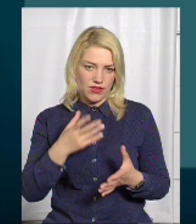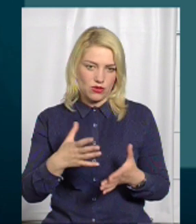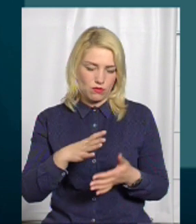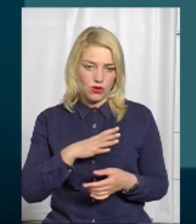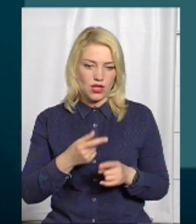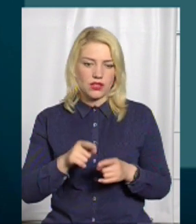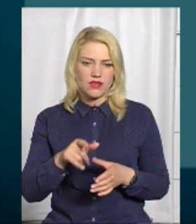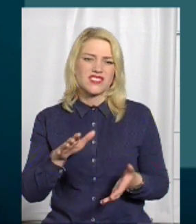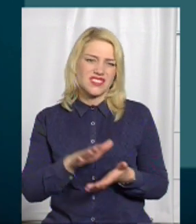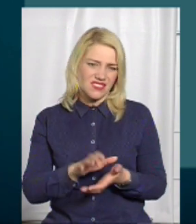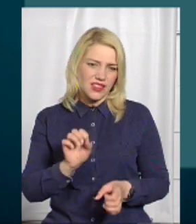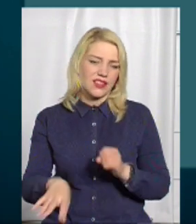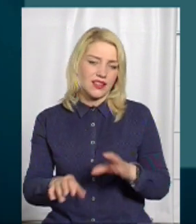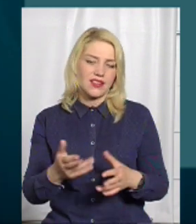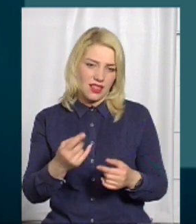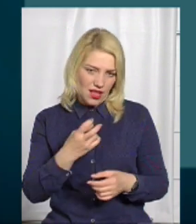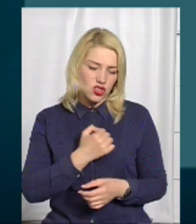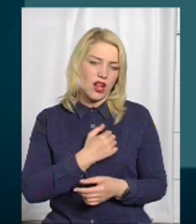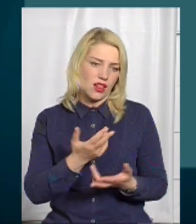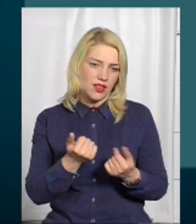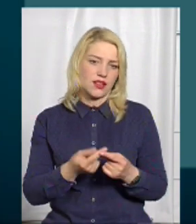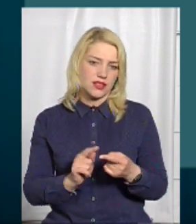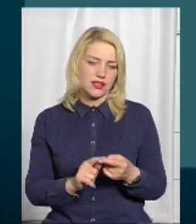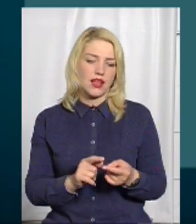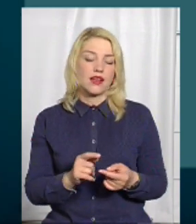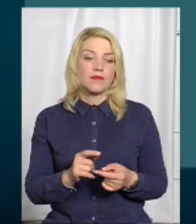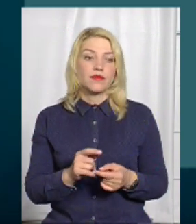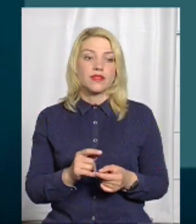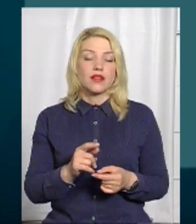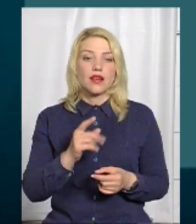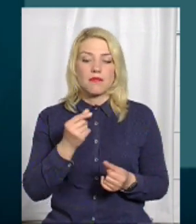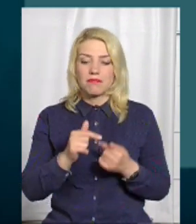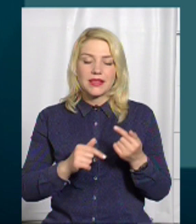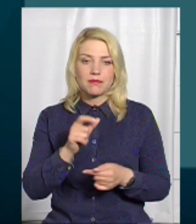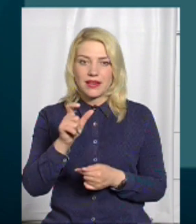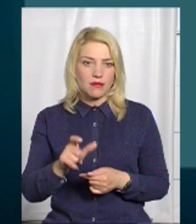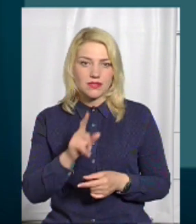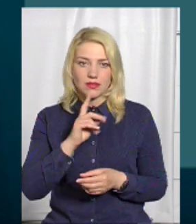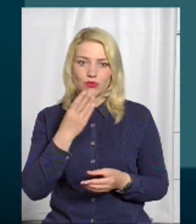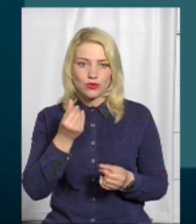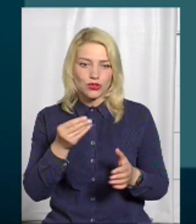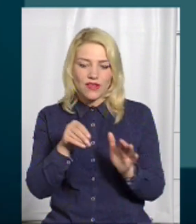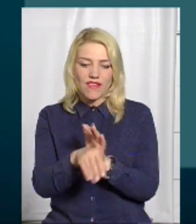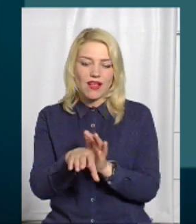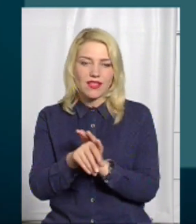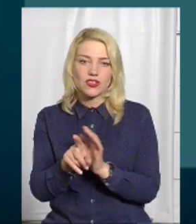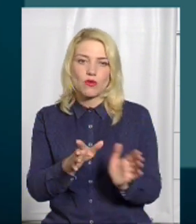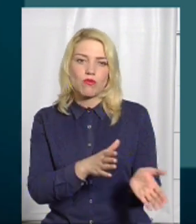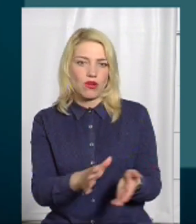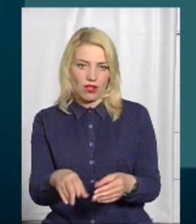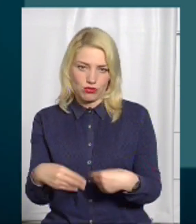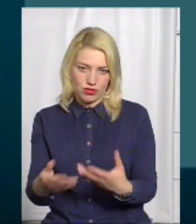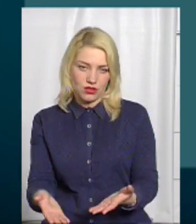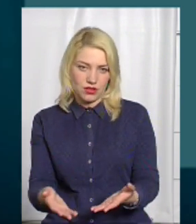смітили, на жаль, на жаль, так. Ну, підприємець не буде просто свої кошти вкладати, те, щоби наводити порядок, там,